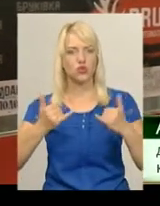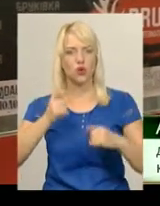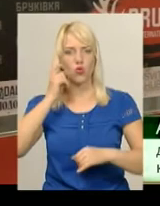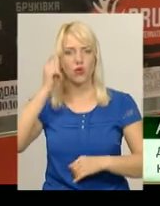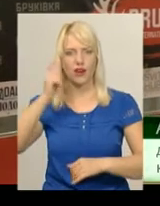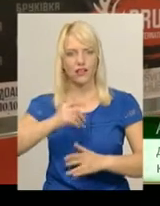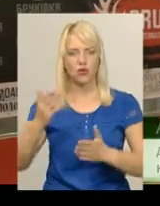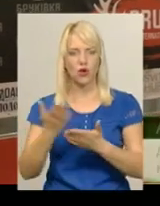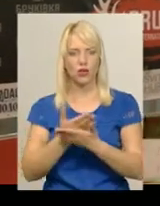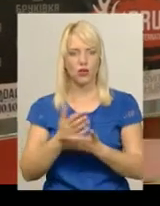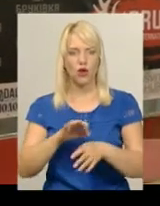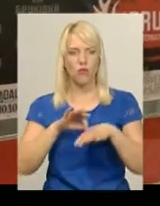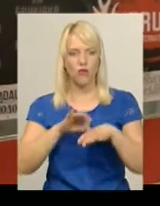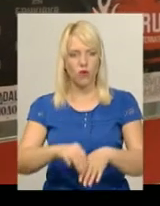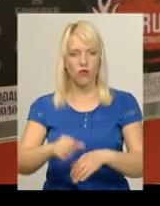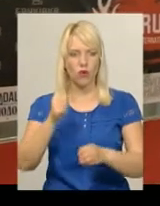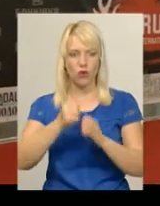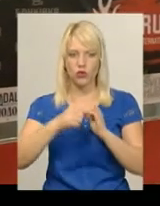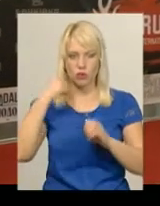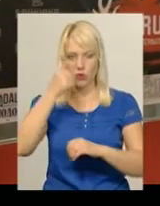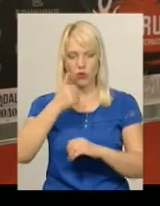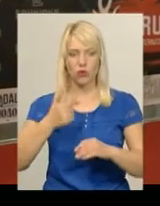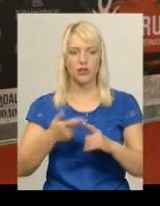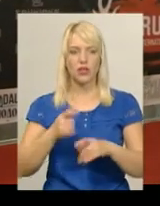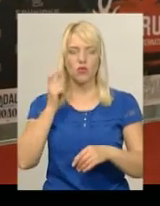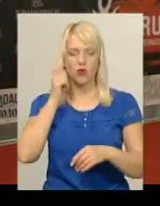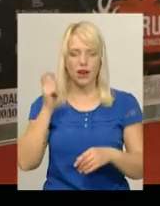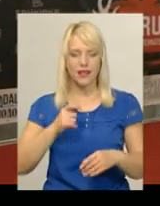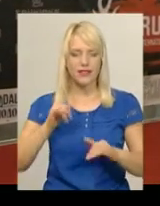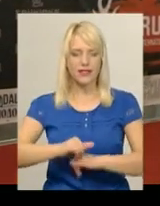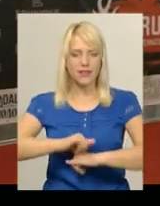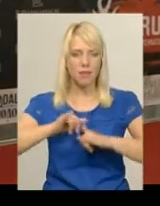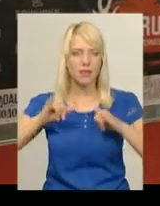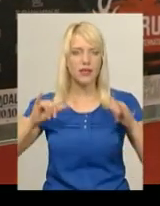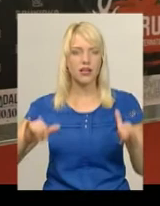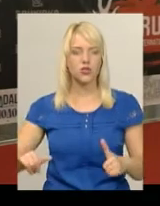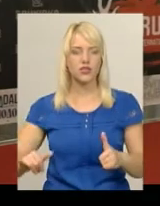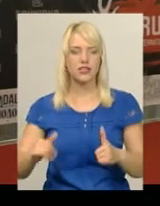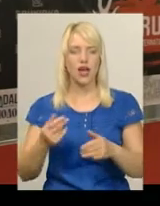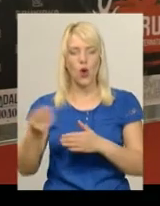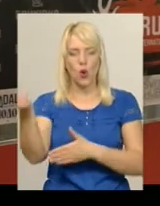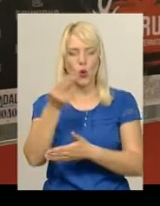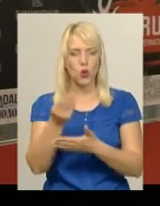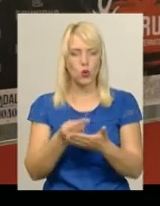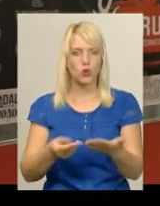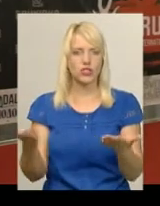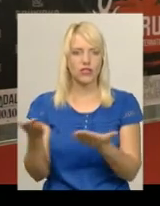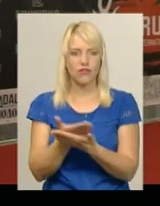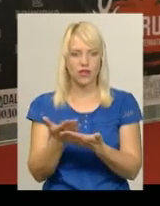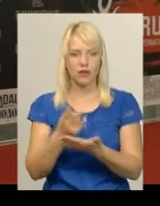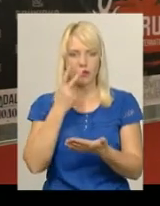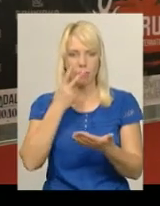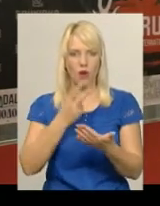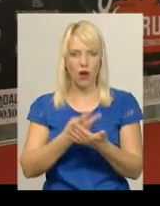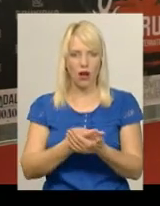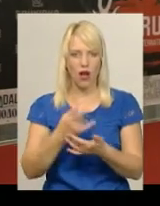З кожним роком в Україні збільшується в півтори рази кількість художніх фільмів, повнометражники їх показують в прокаті.